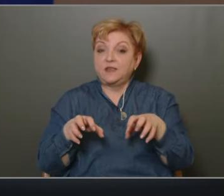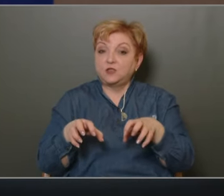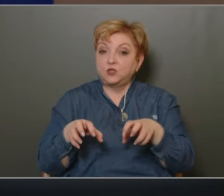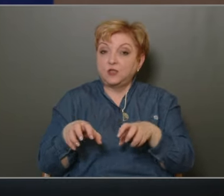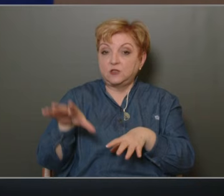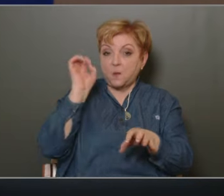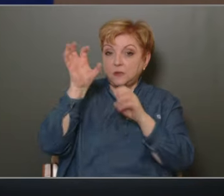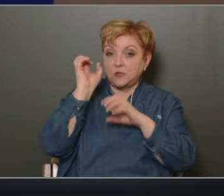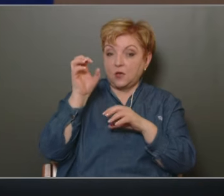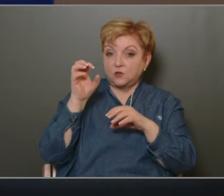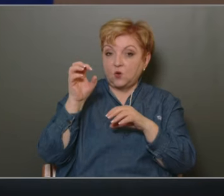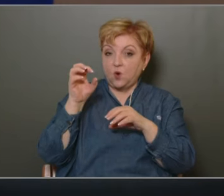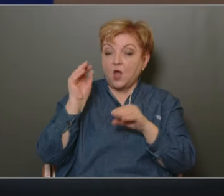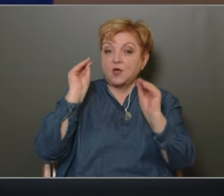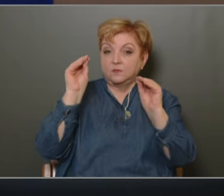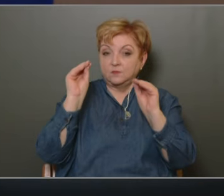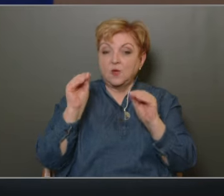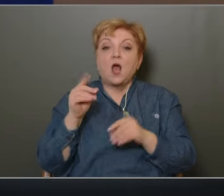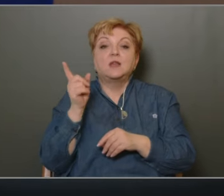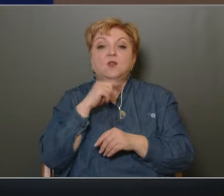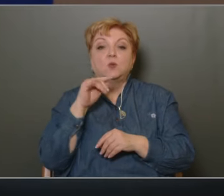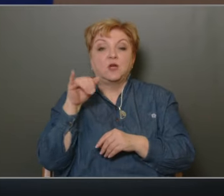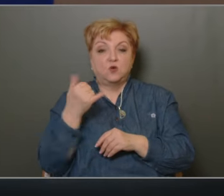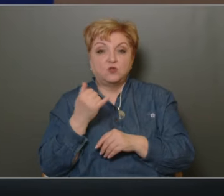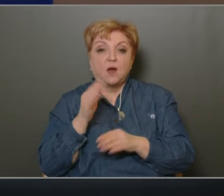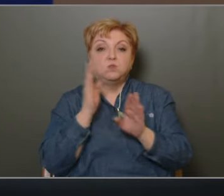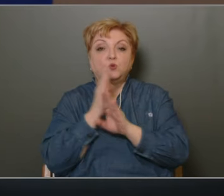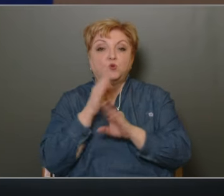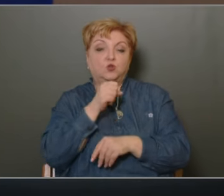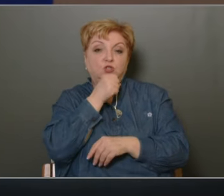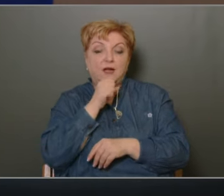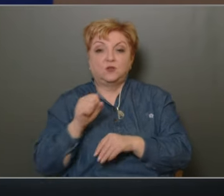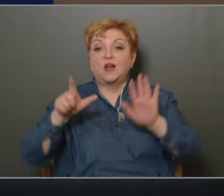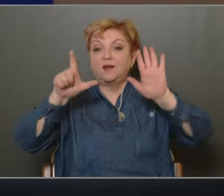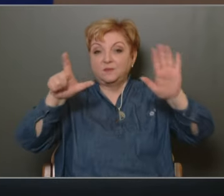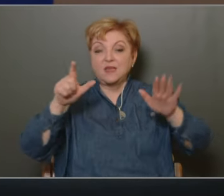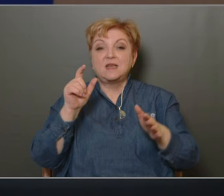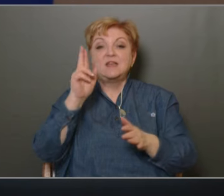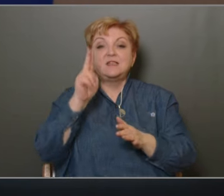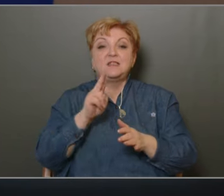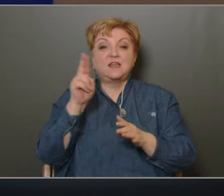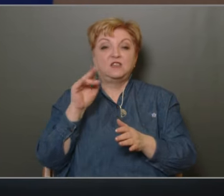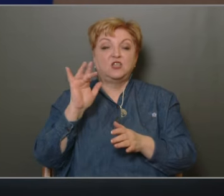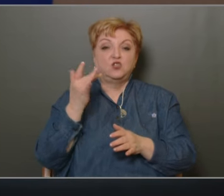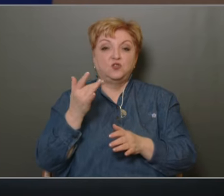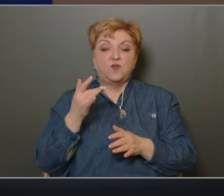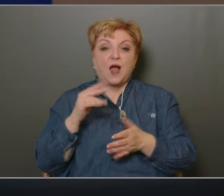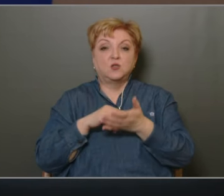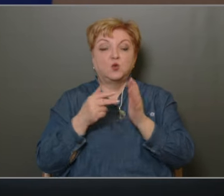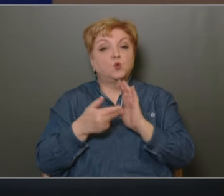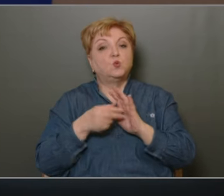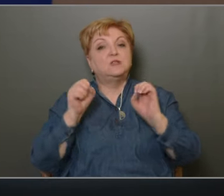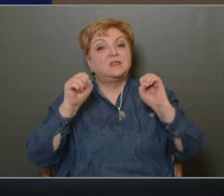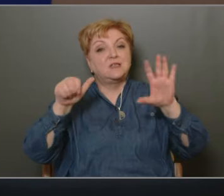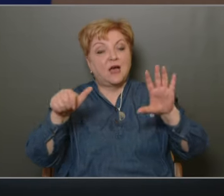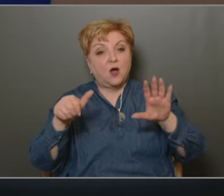jelentést. Tóth József Bújdososándor előterjesztésében. Hetedikként tárgyaljuk Szent István körút 16 elővásárlási